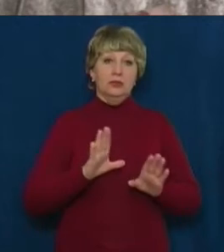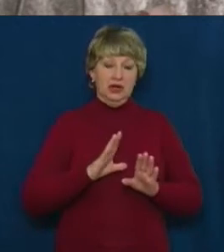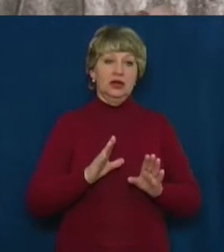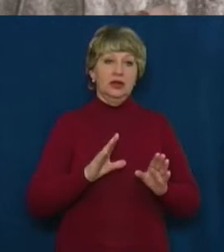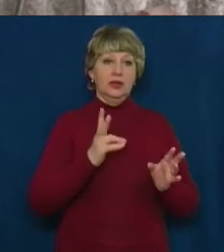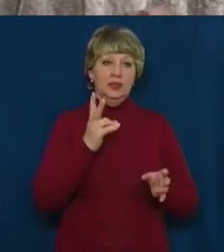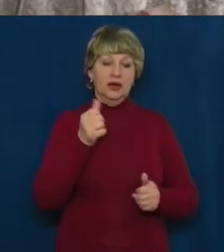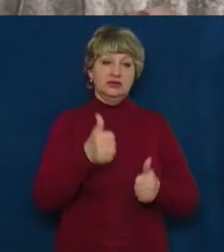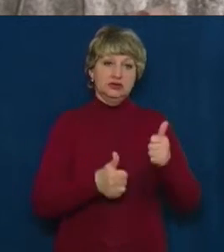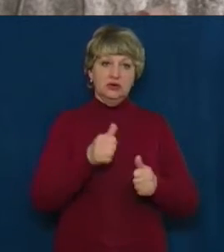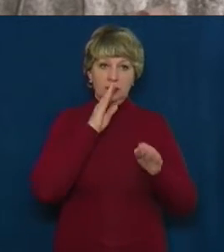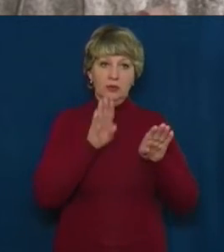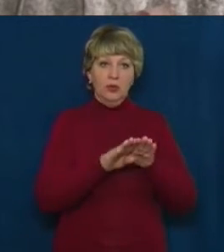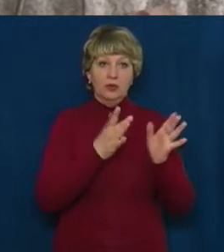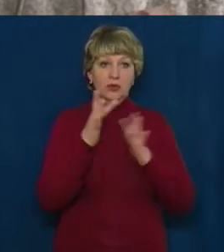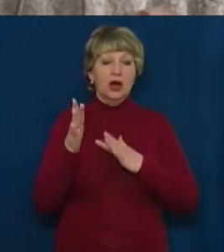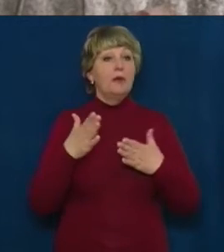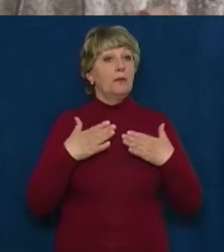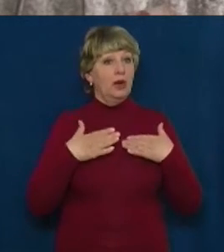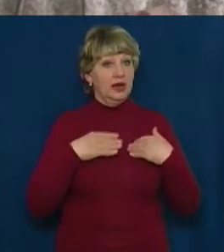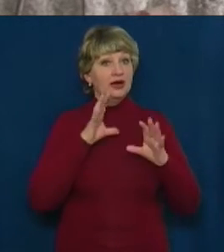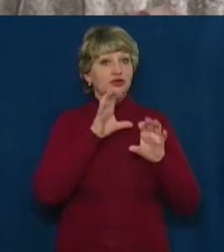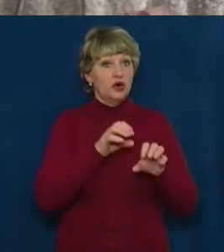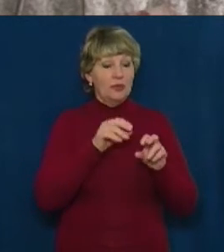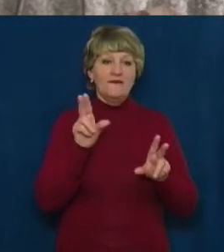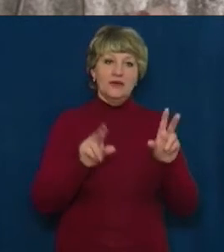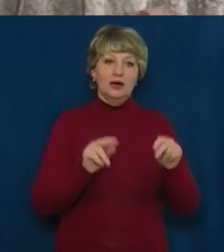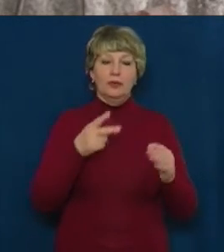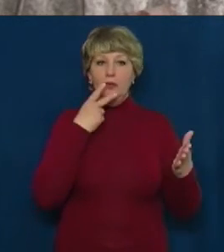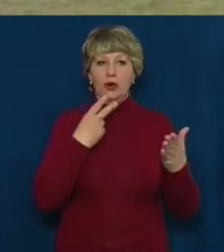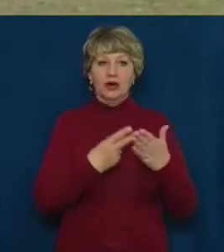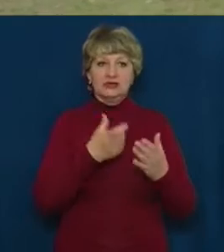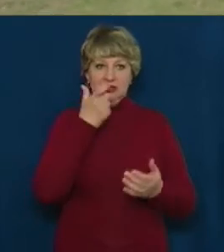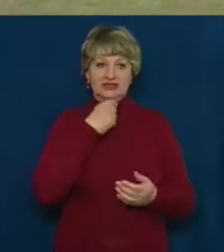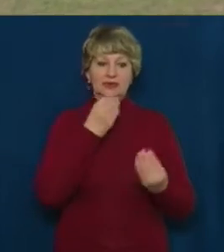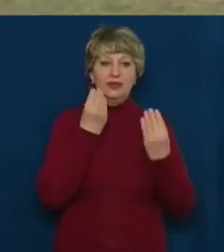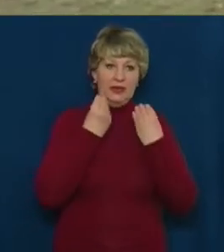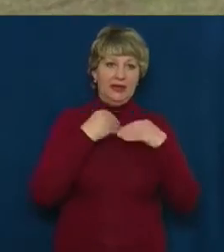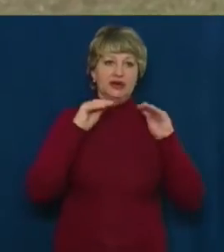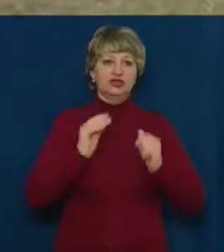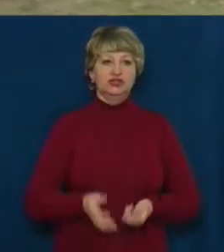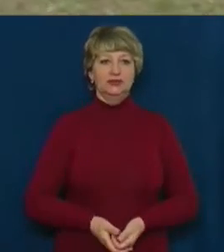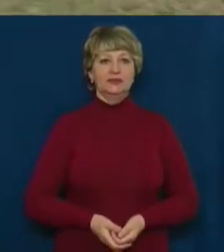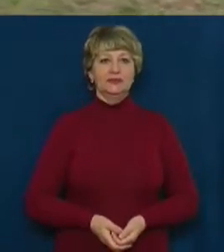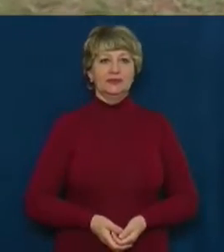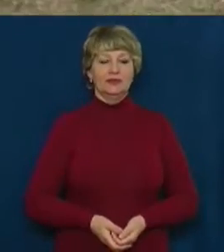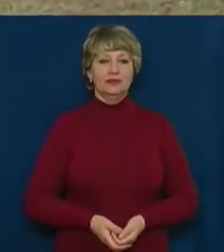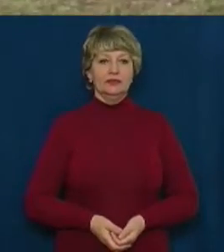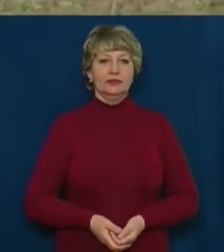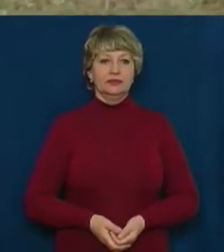Але моя собака, я вважаю, вона показала себе найкраще. Крути, крути, крути.